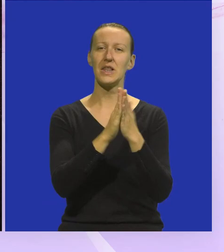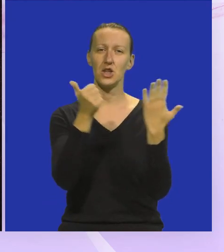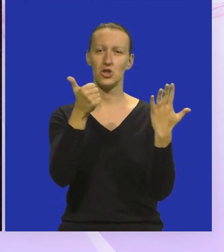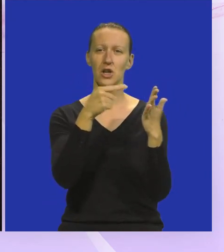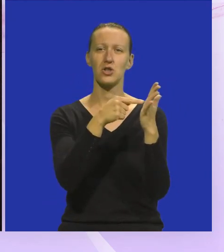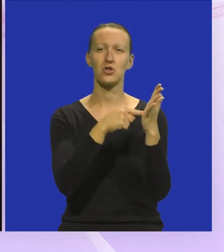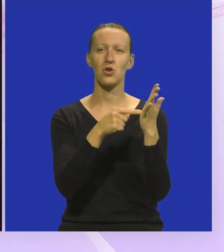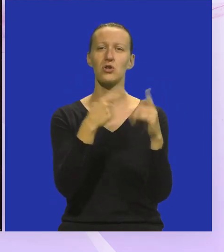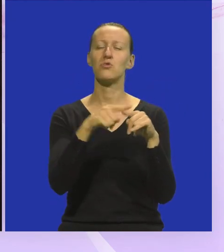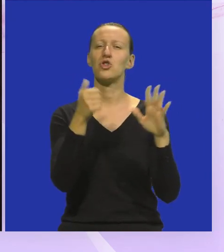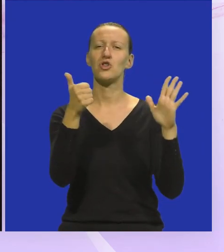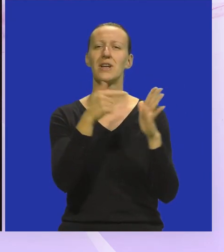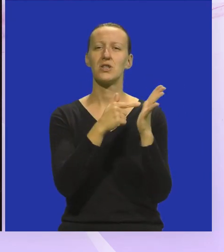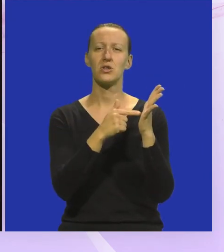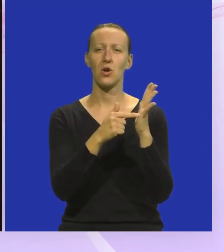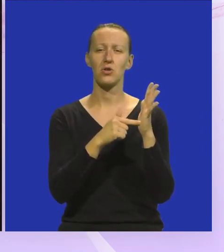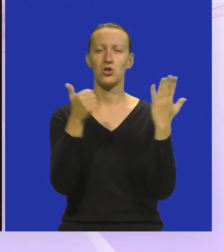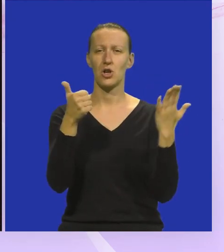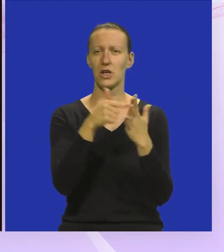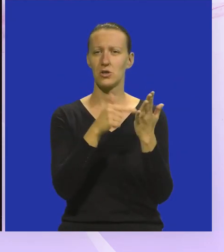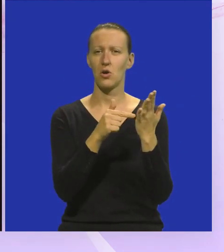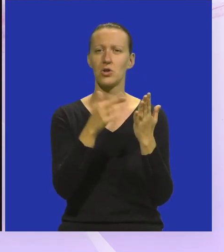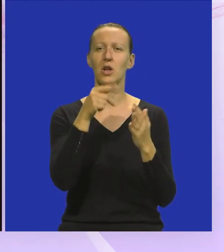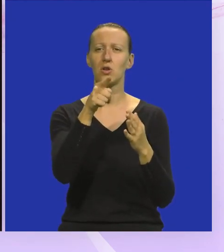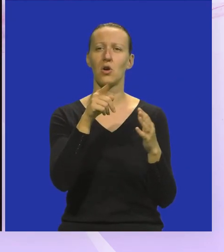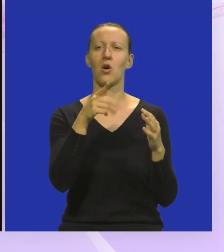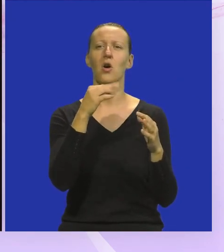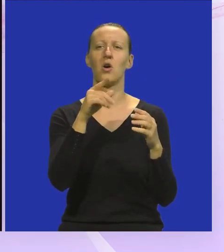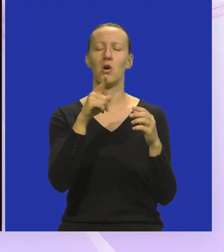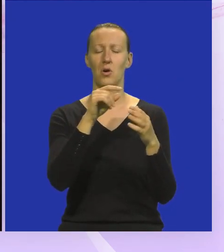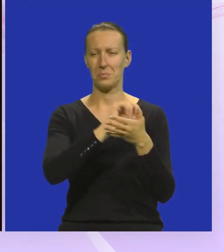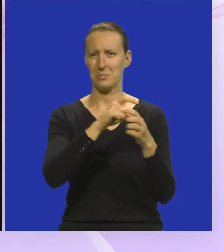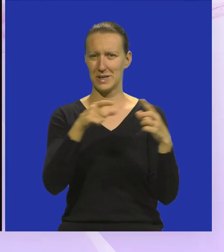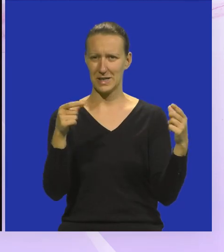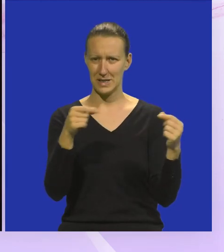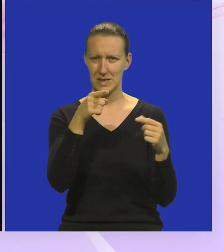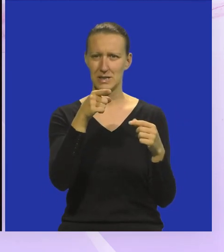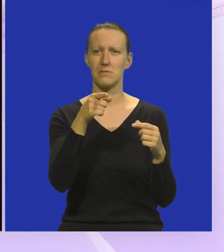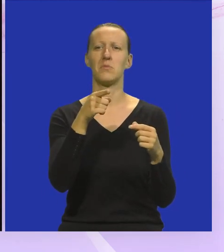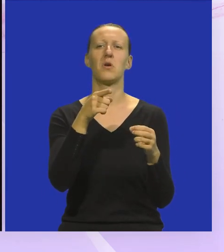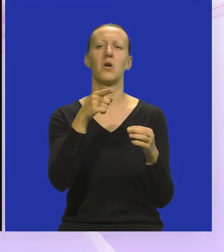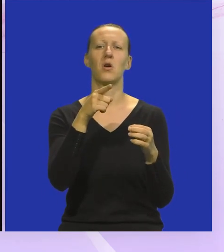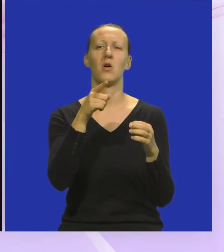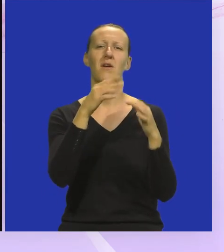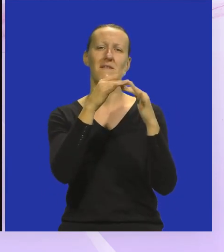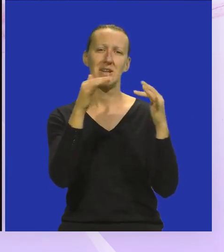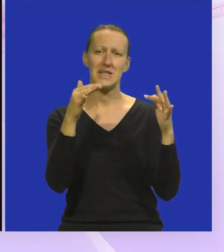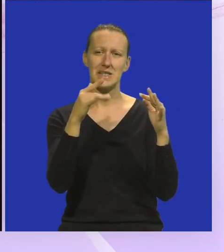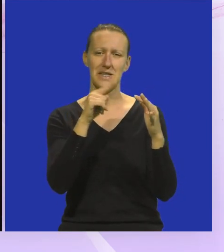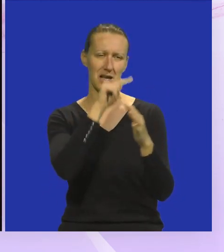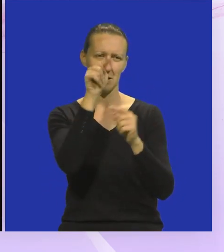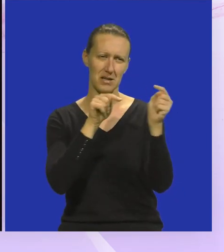šest točkica, zašto šest točkica? Šest točkica zato što je to temelj Brailovog pisma, znači raznim